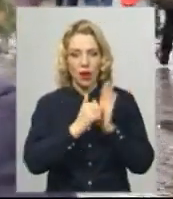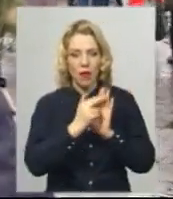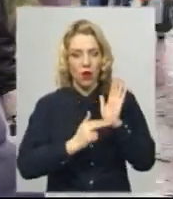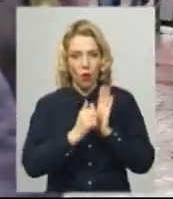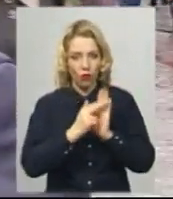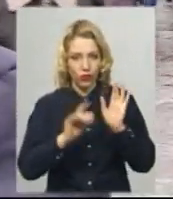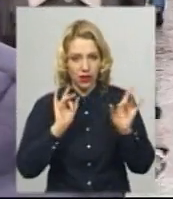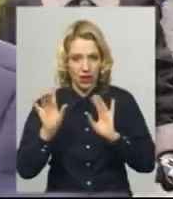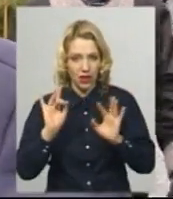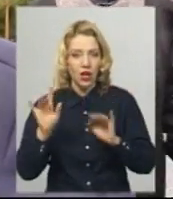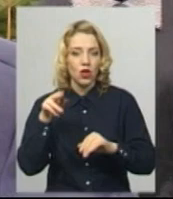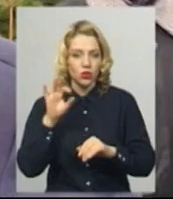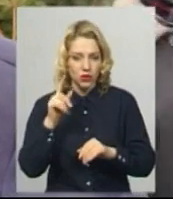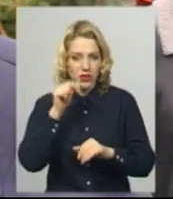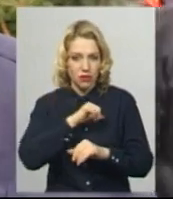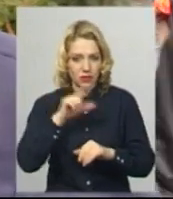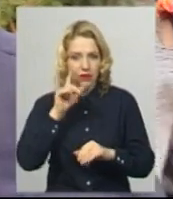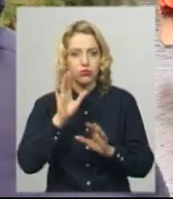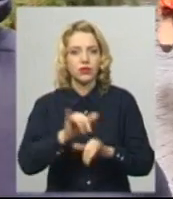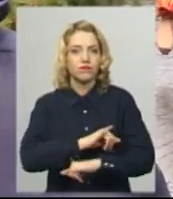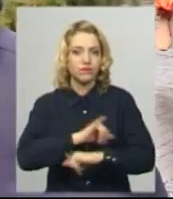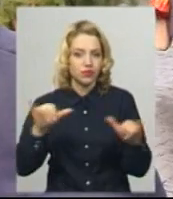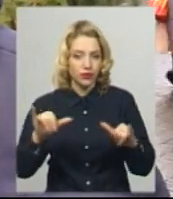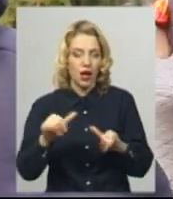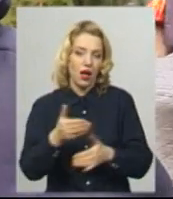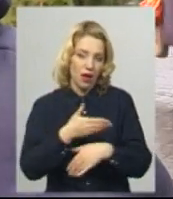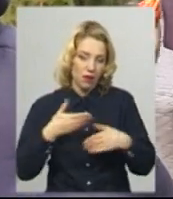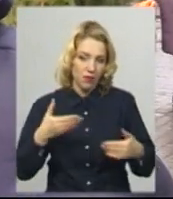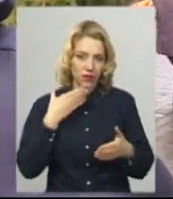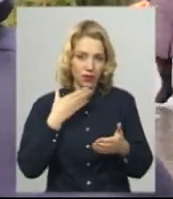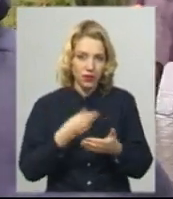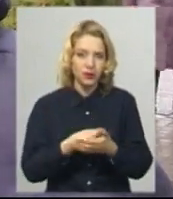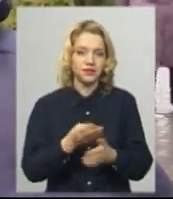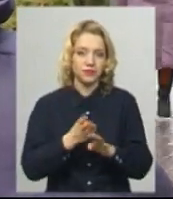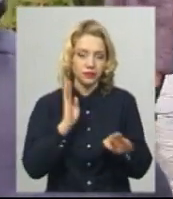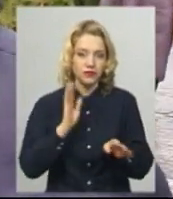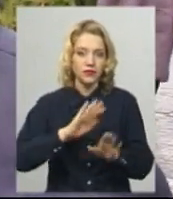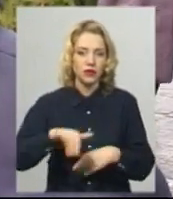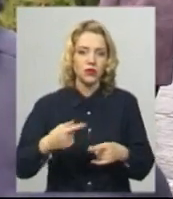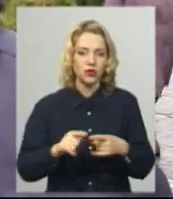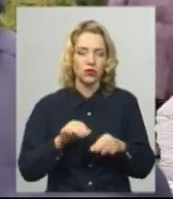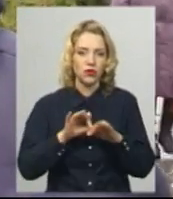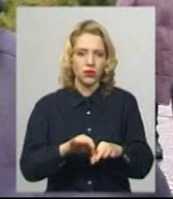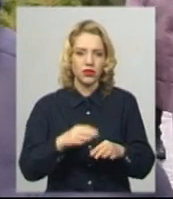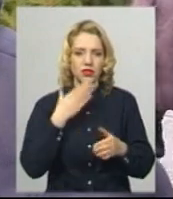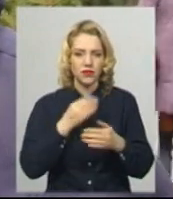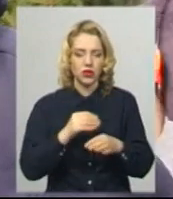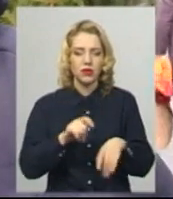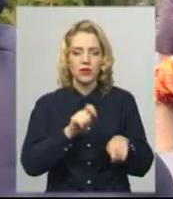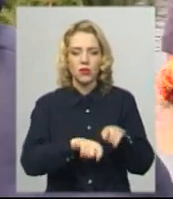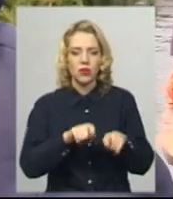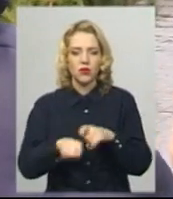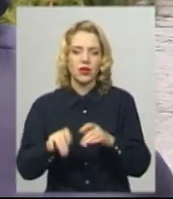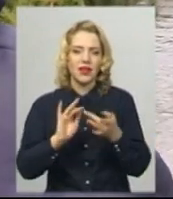буде дуже багато. А ми в свою чергу після цього проводимо свої заходи, перевіряємо ці